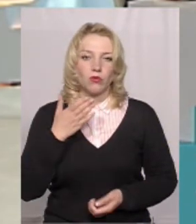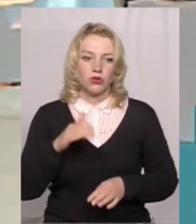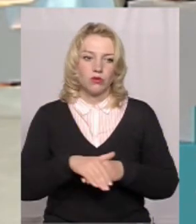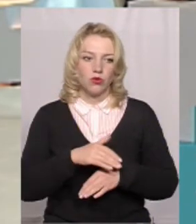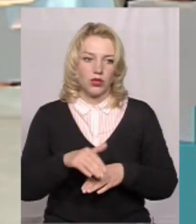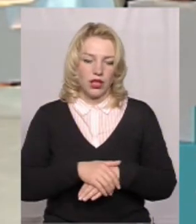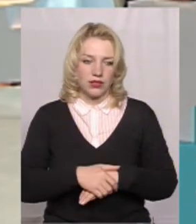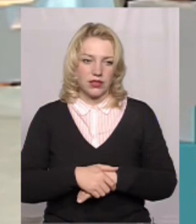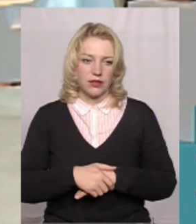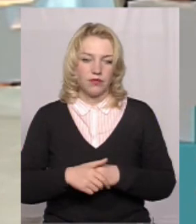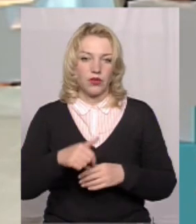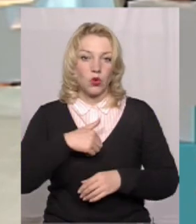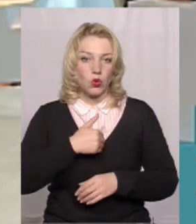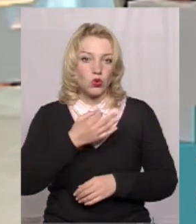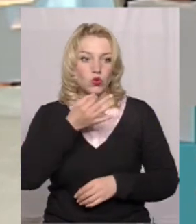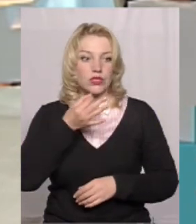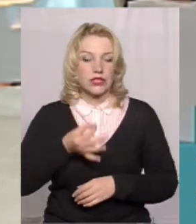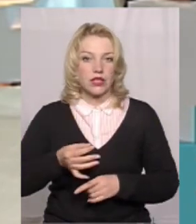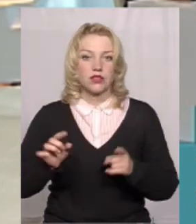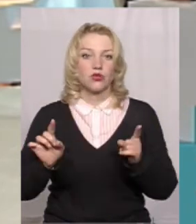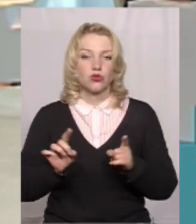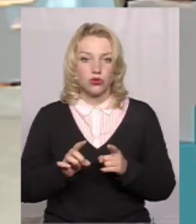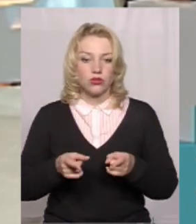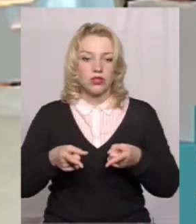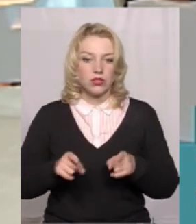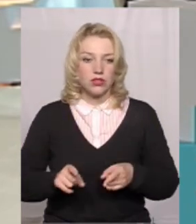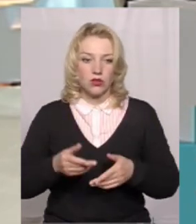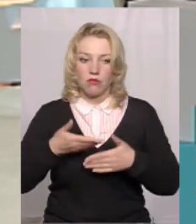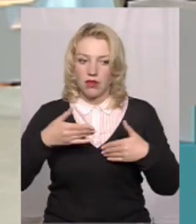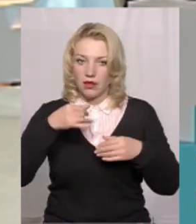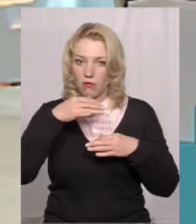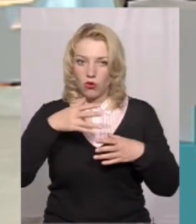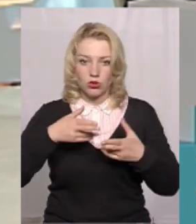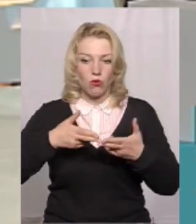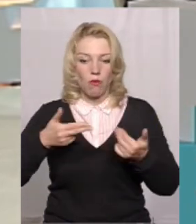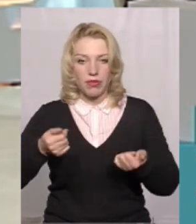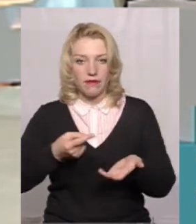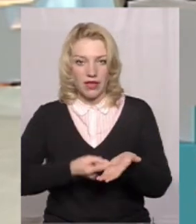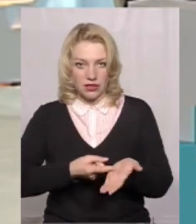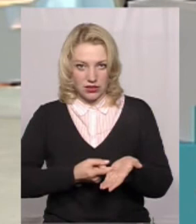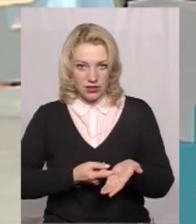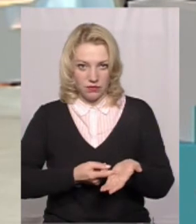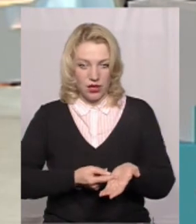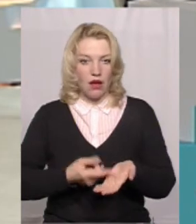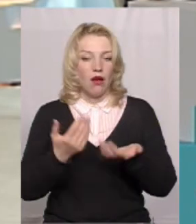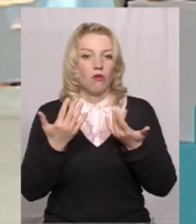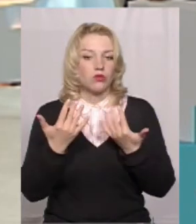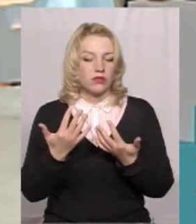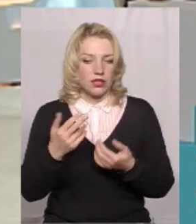Я хочу сказати, що дійсно ми не можемо підтвердити, так як